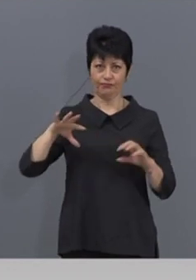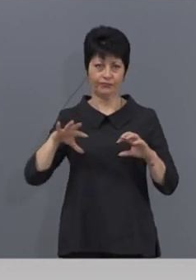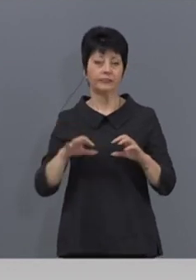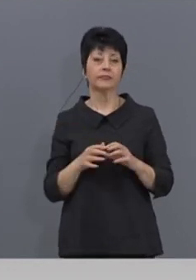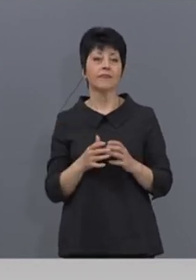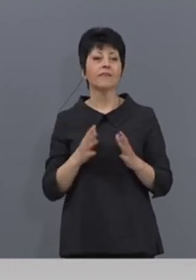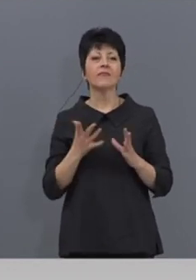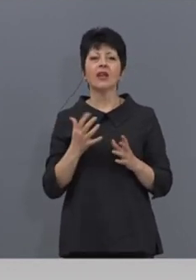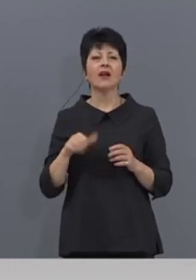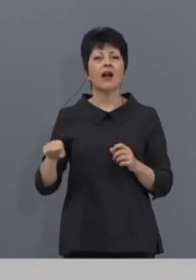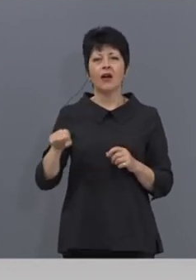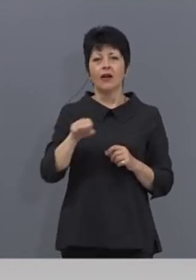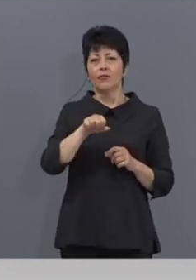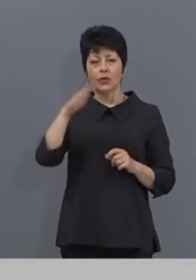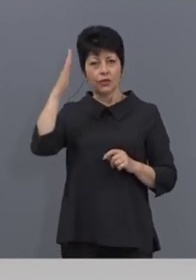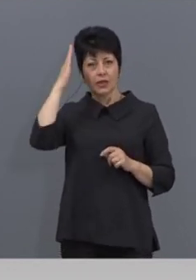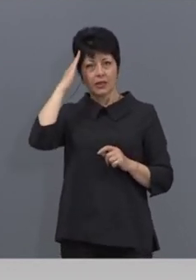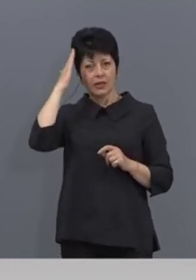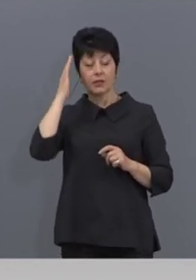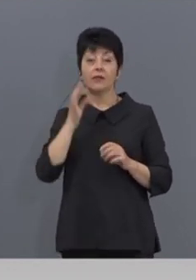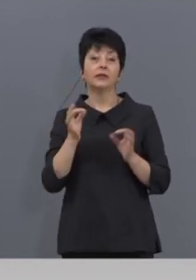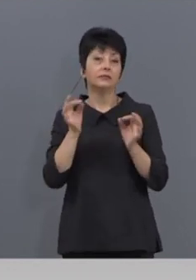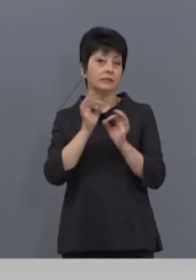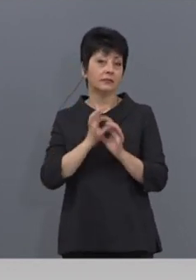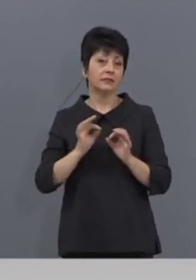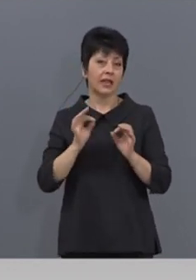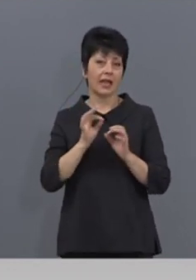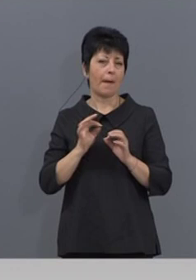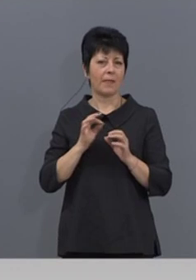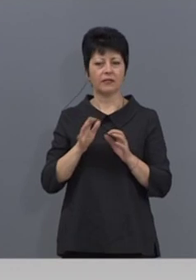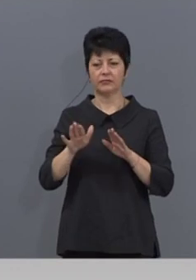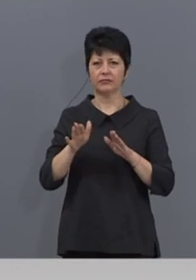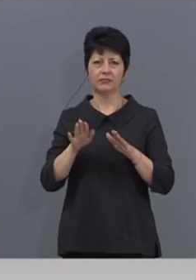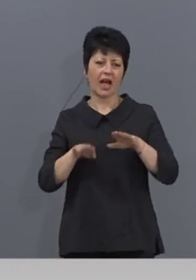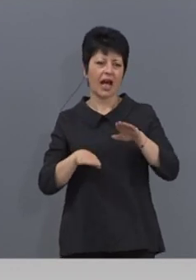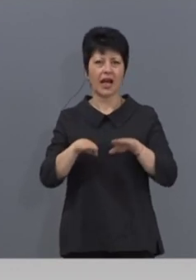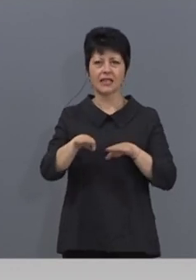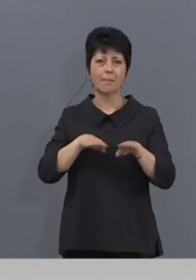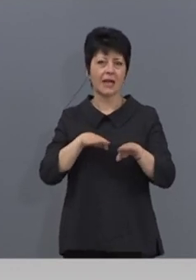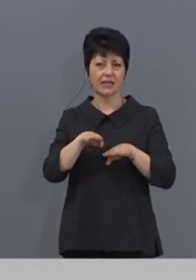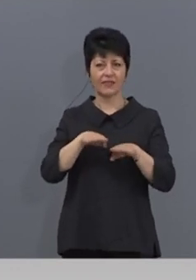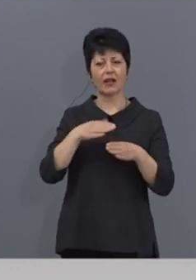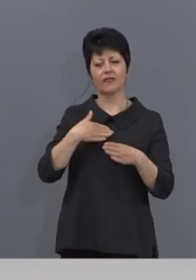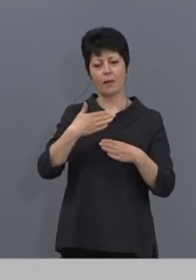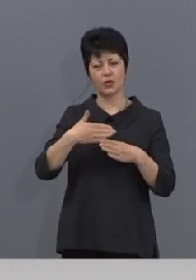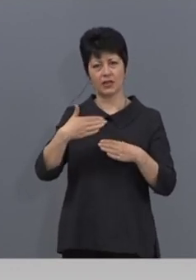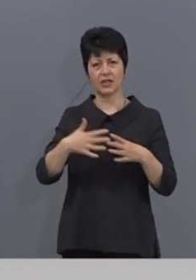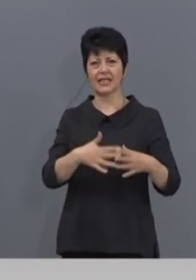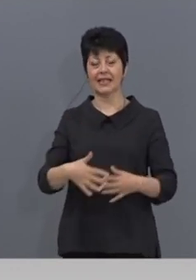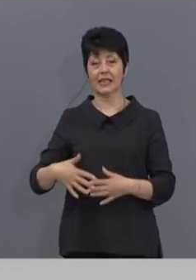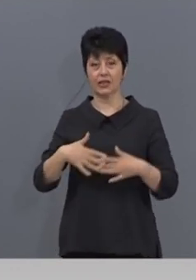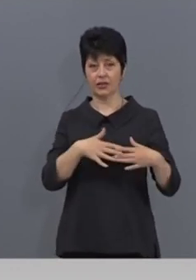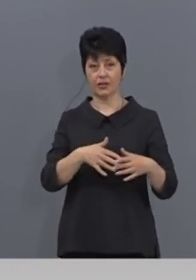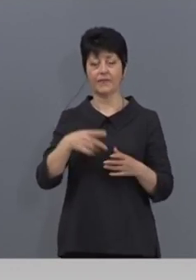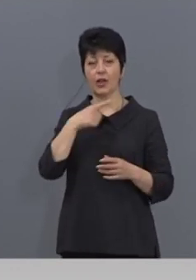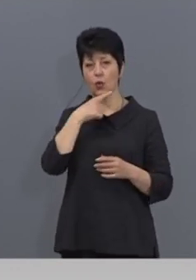водещите страни няма размествания в тяхната последователност. Съединените Американски